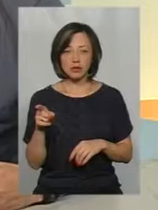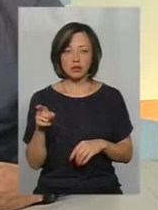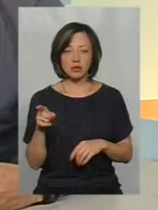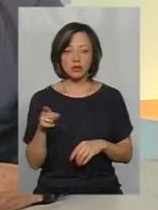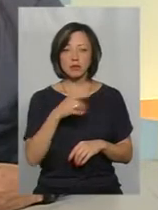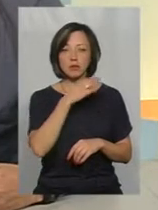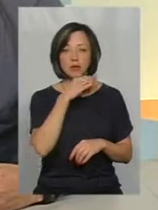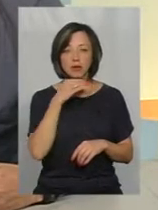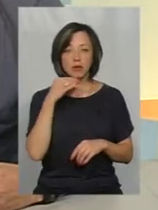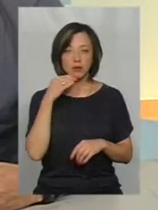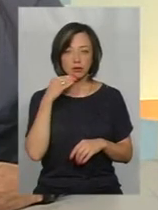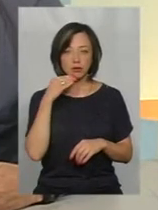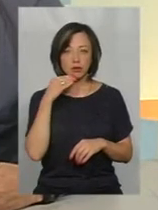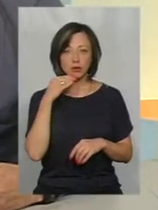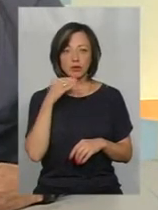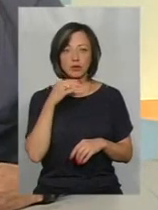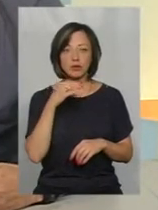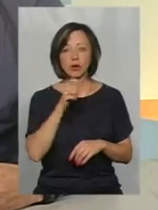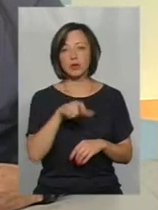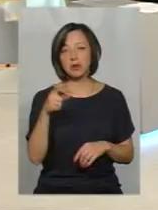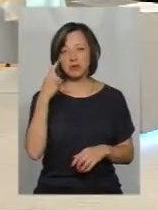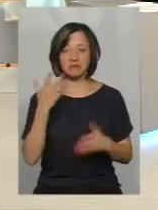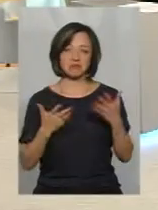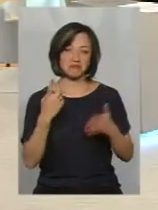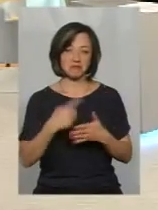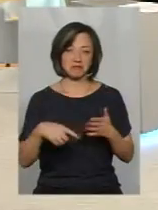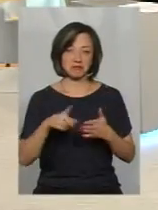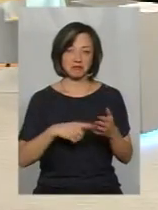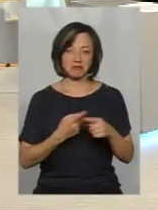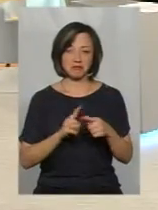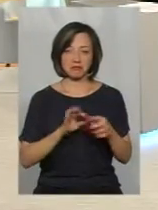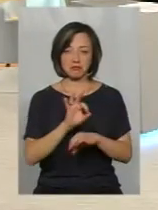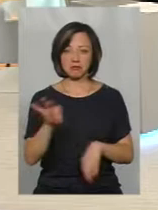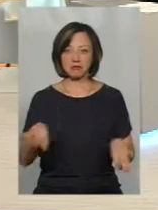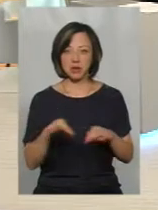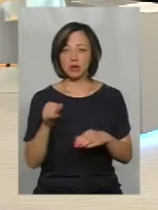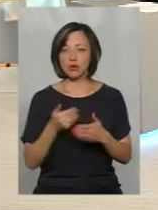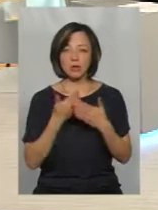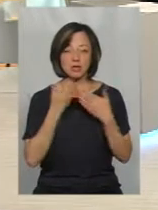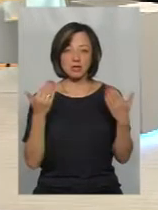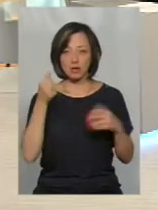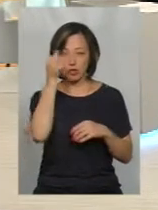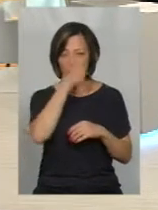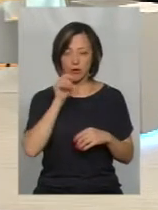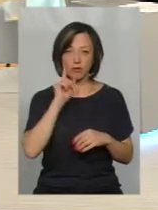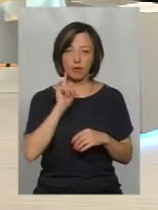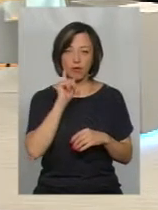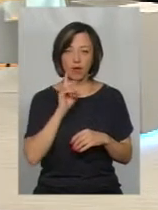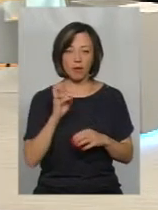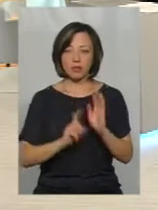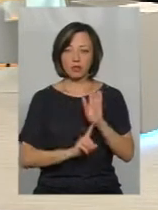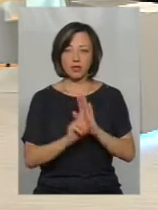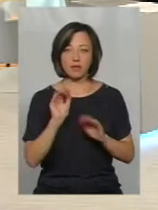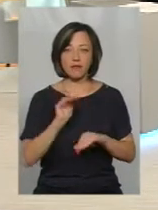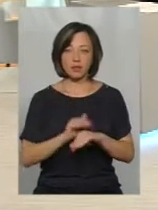велика кількість, багато людей ставились скептично до цього проєкту. От, ну, і до останніх років, допоки не почалось